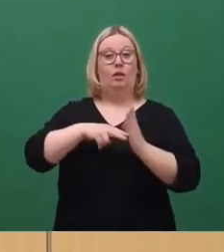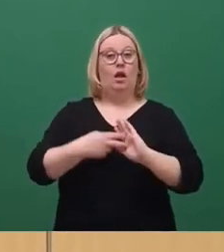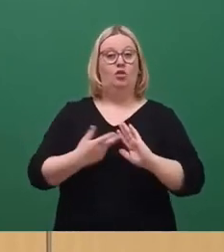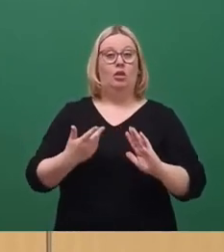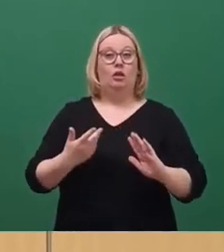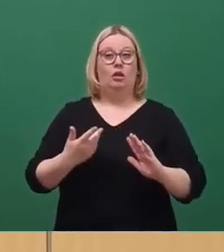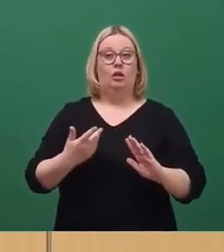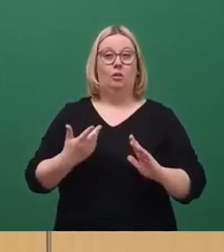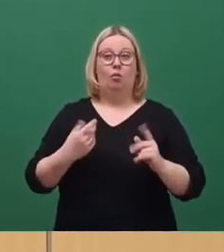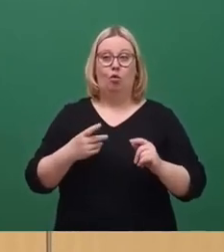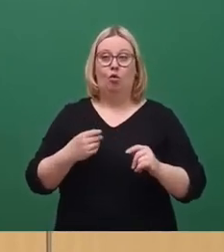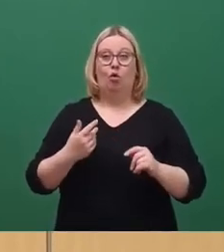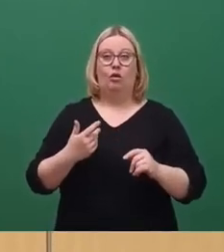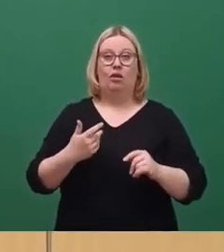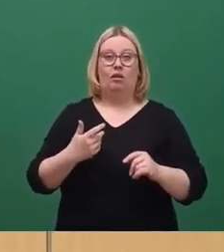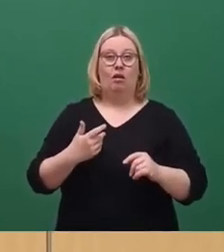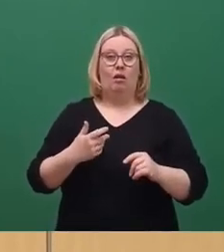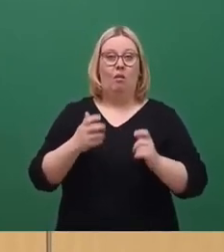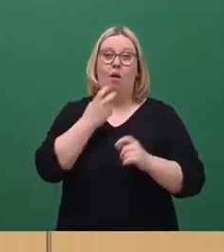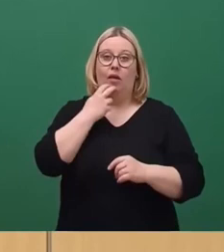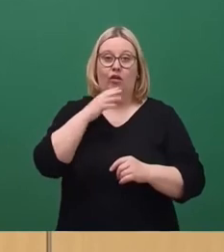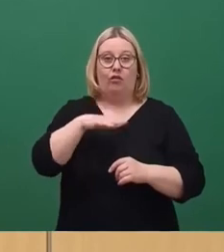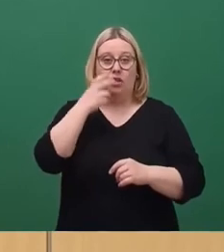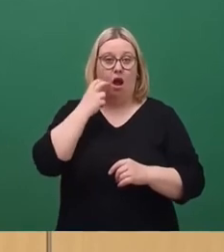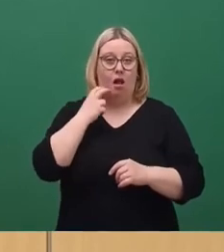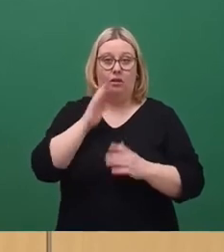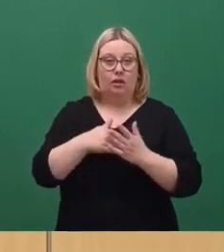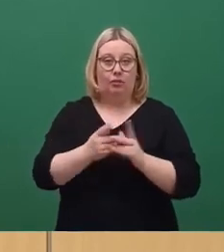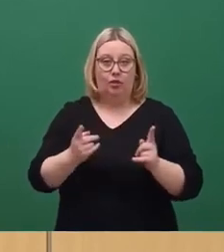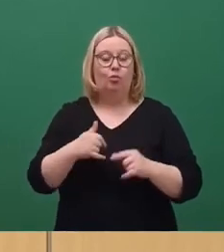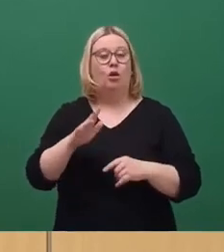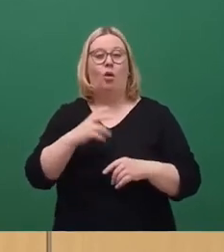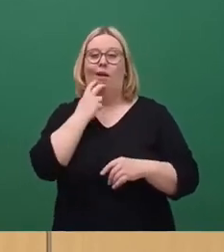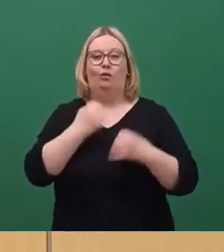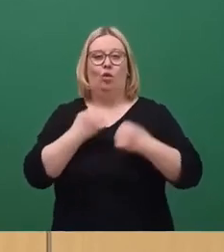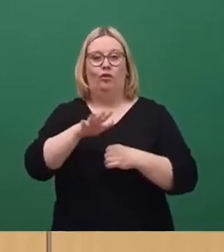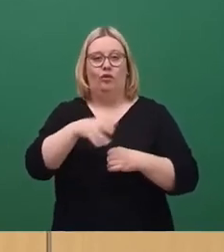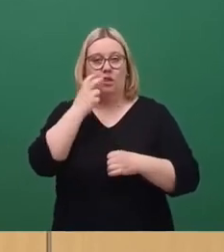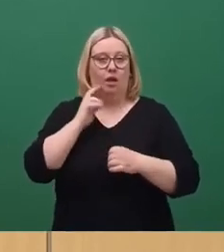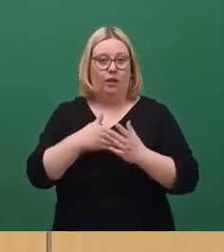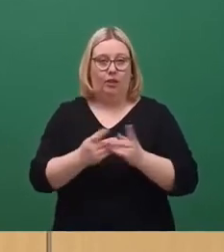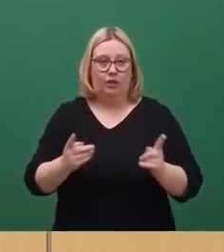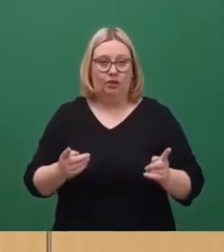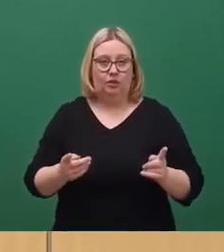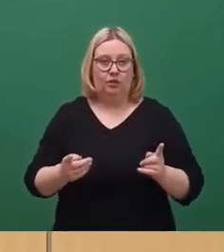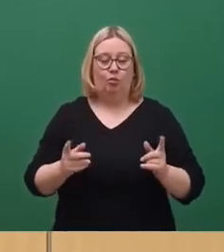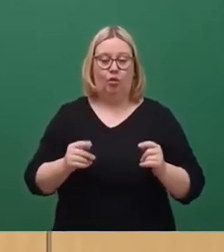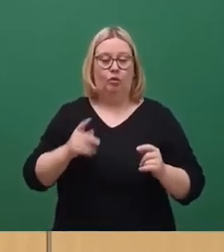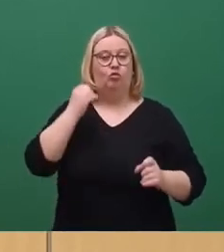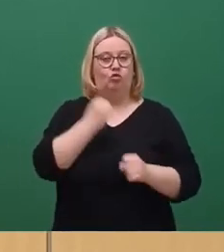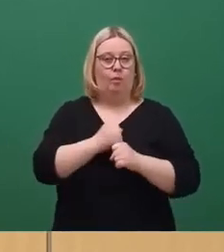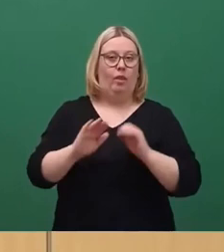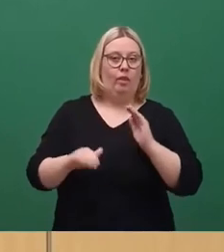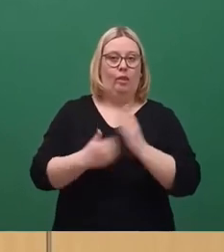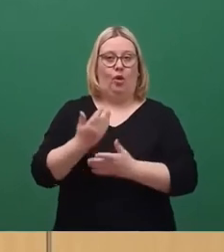15 Jahre alten Batterien, also gibt es auch keine 15 Jahre alten Elektroautos, auch in 15 Jahren nicht. Das heißt, sie müssen immer ein neues